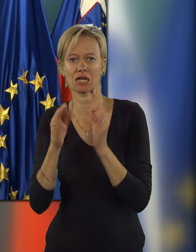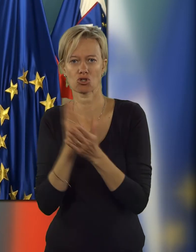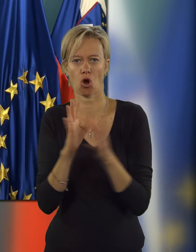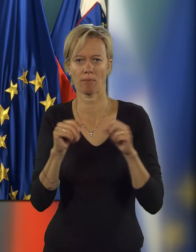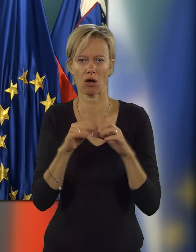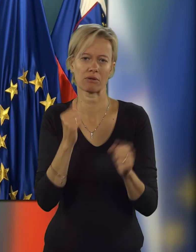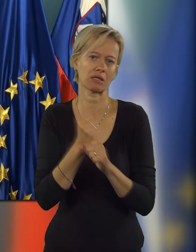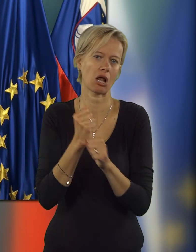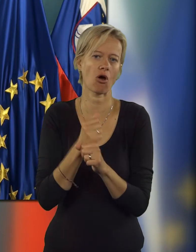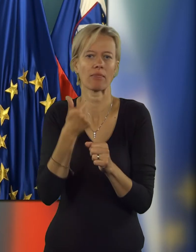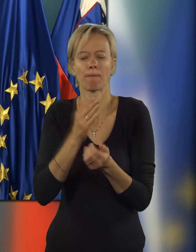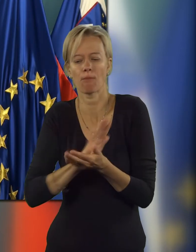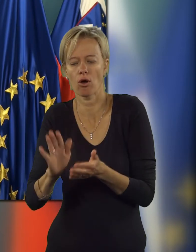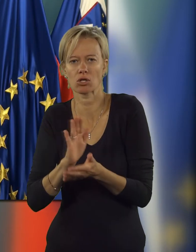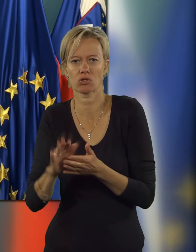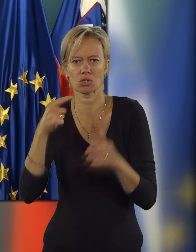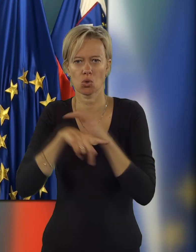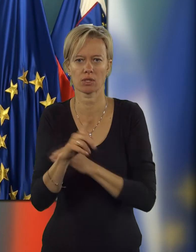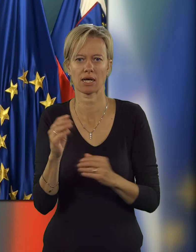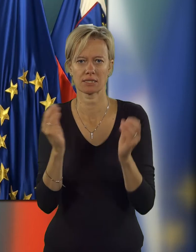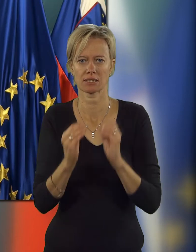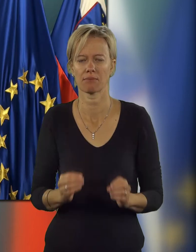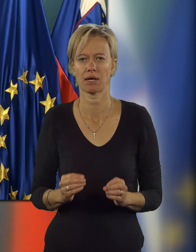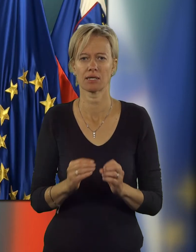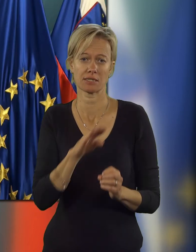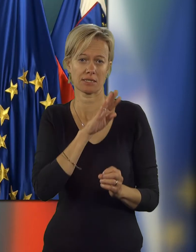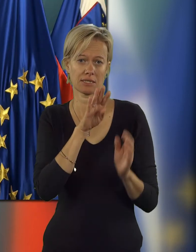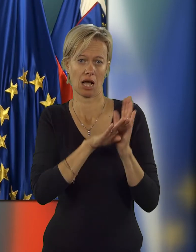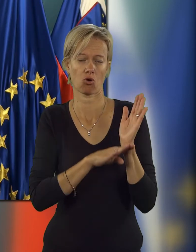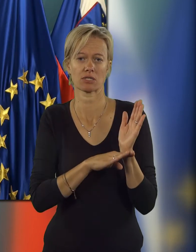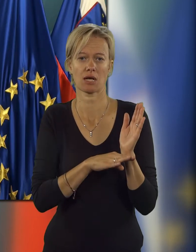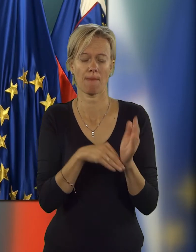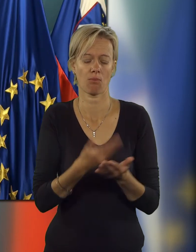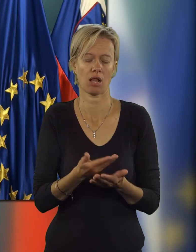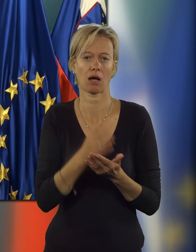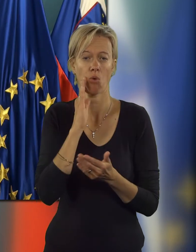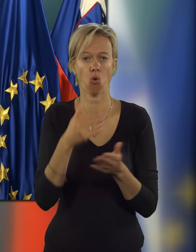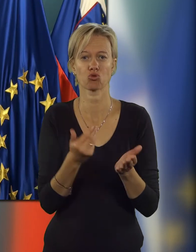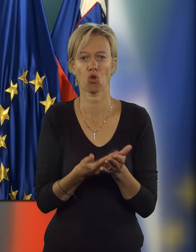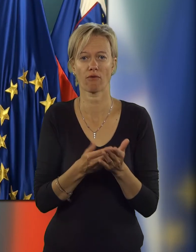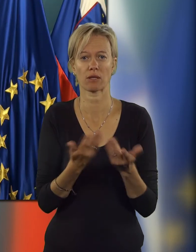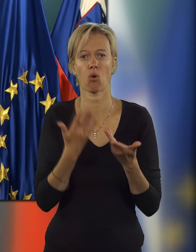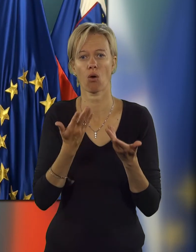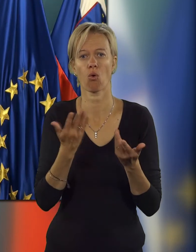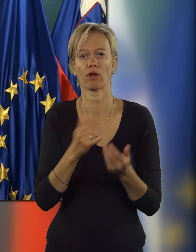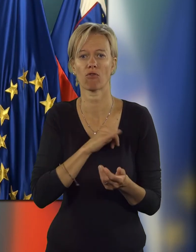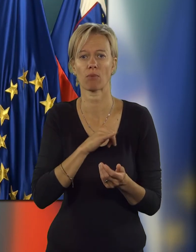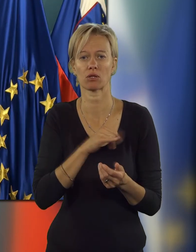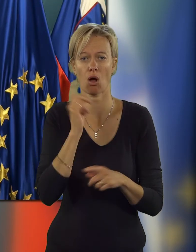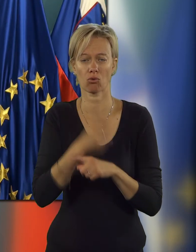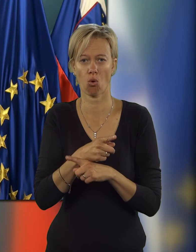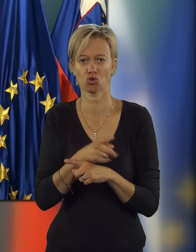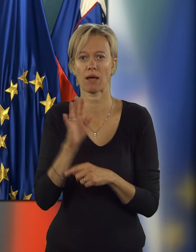opravljamo in se tudi pač delajo neke poenostavitve znotraj sistema. Zakonska podlaga, ki bo osnova, da bo lahko